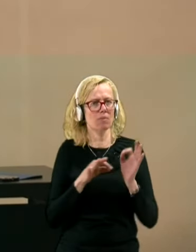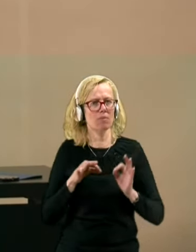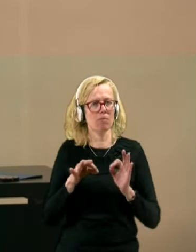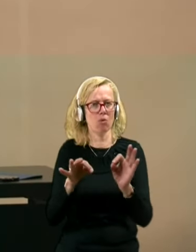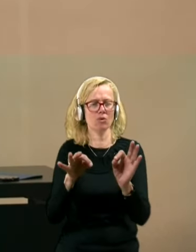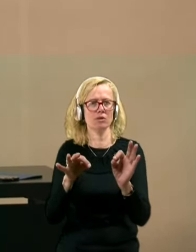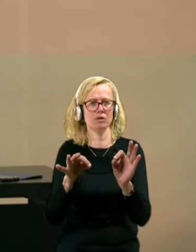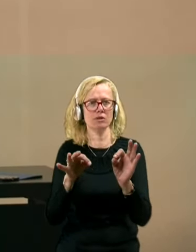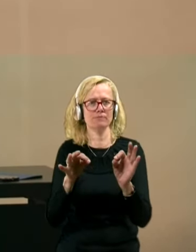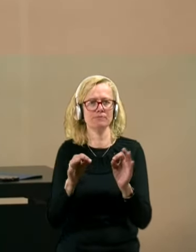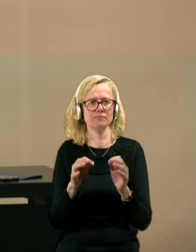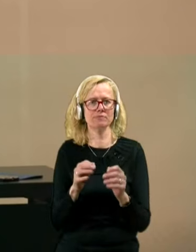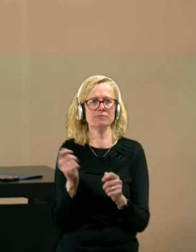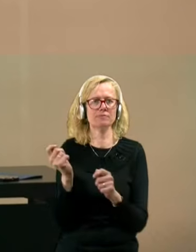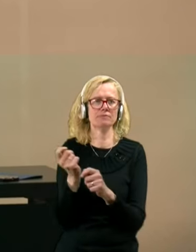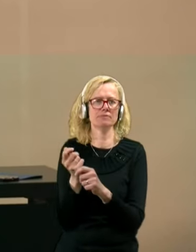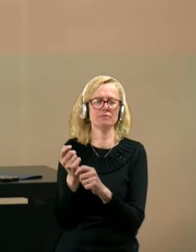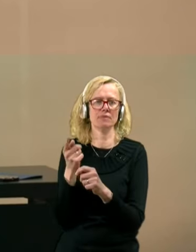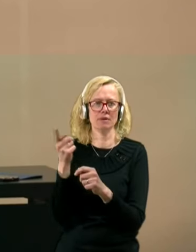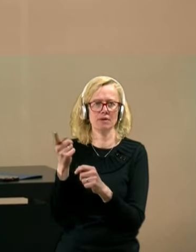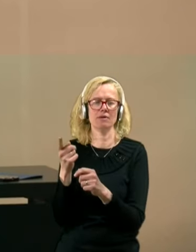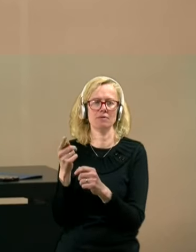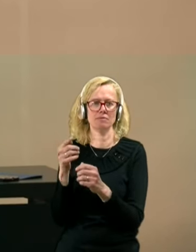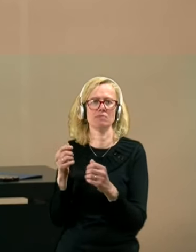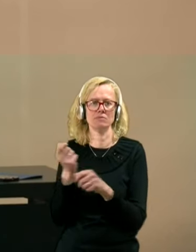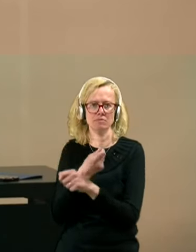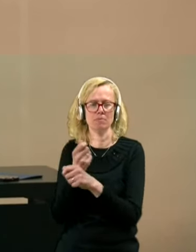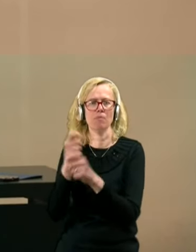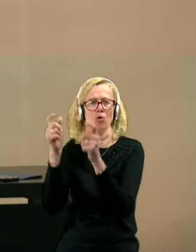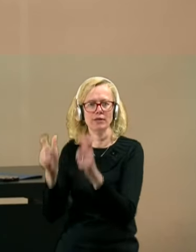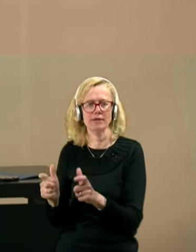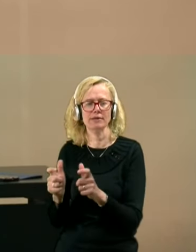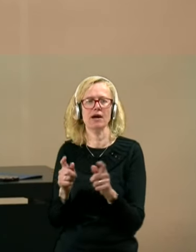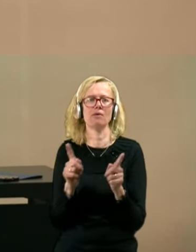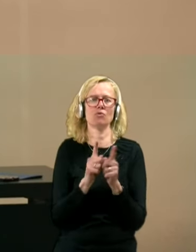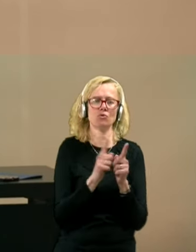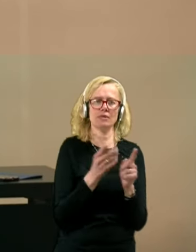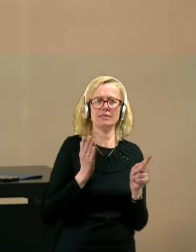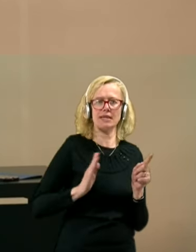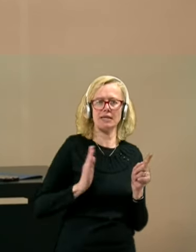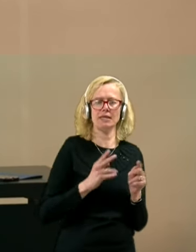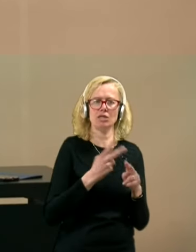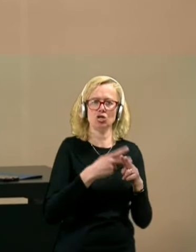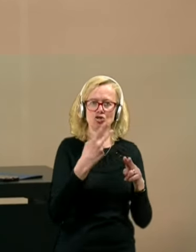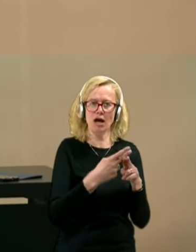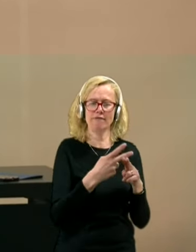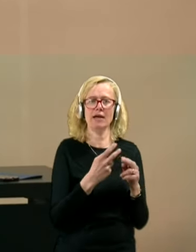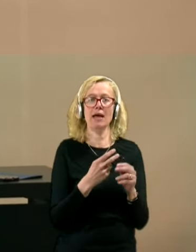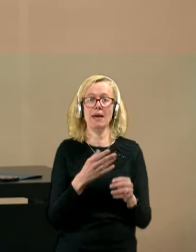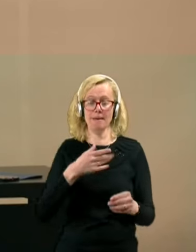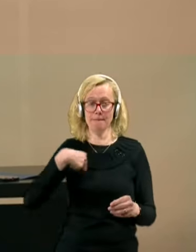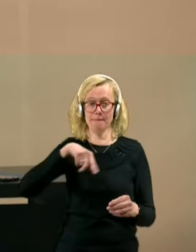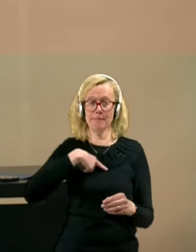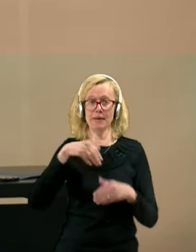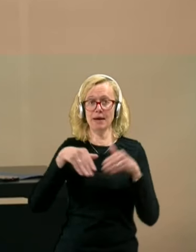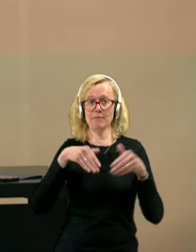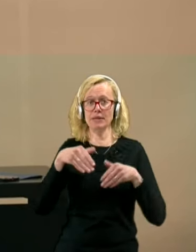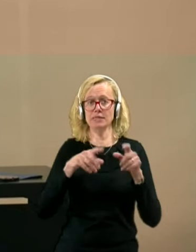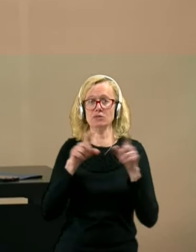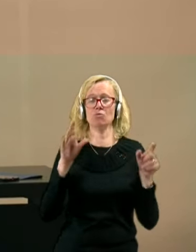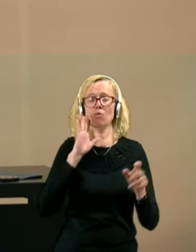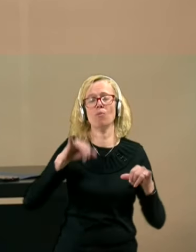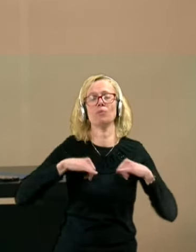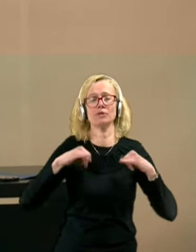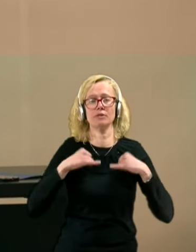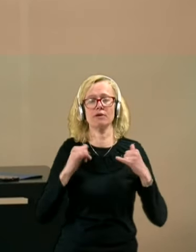podjetja. Na drugi strani, strani države, mi na gospodarskem ministrstvu pa si bomo prizadevali, da